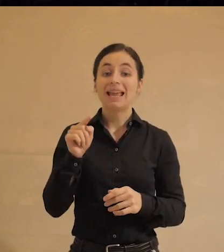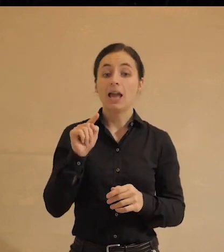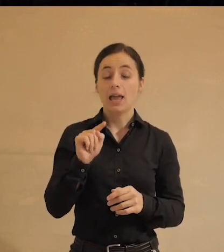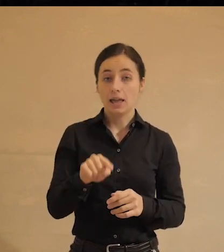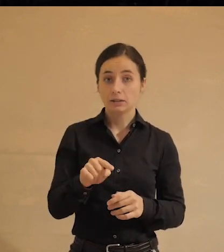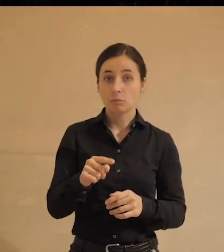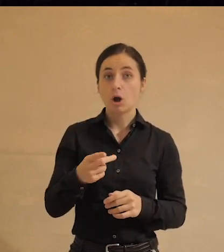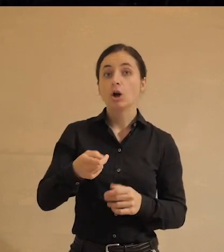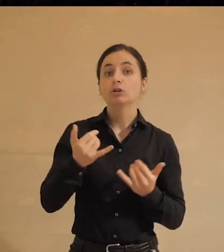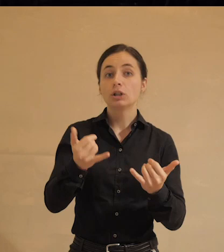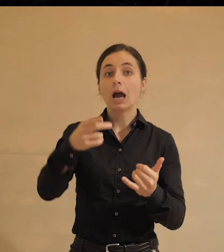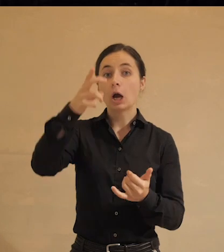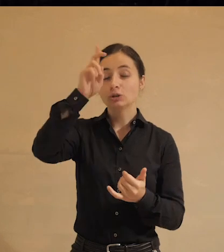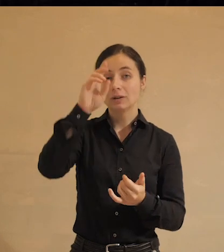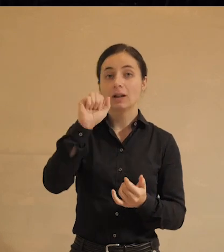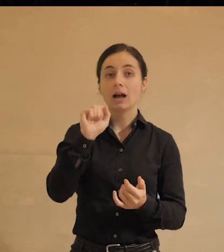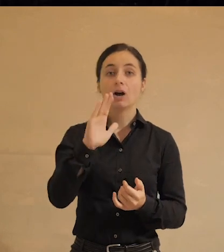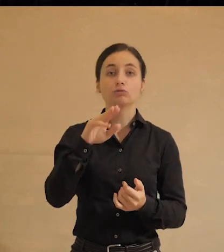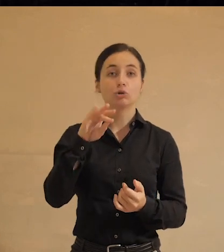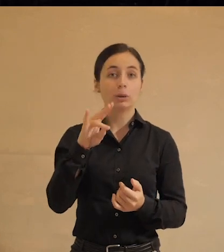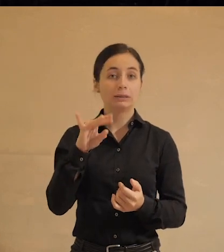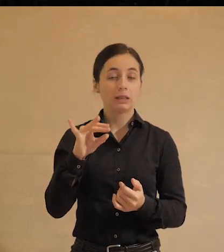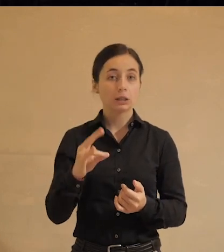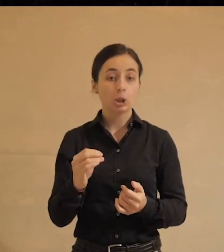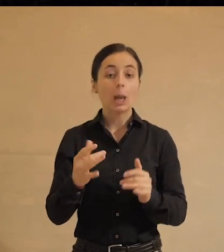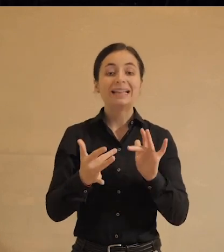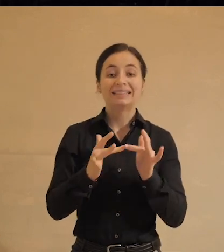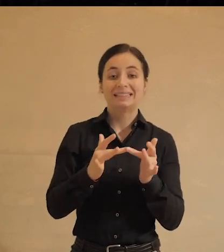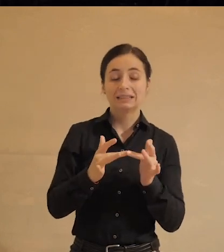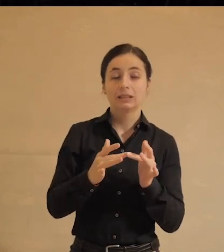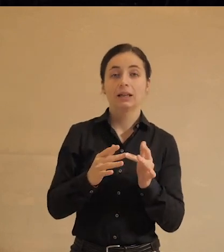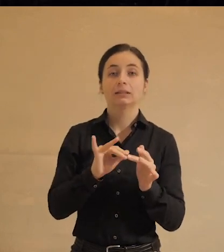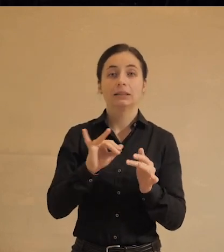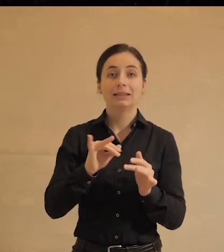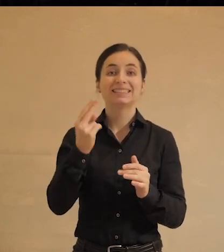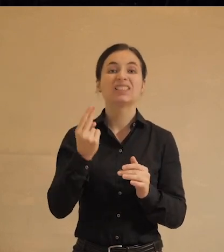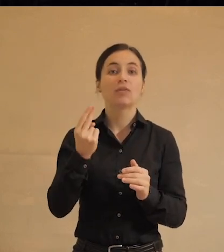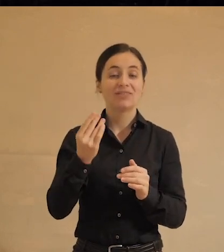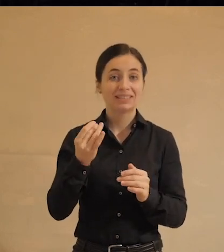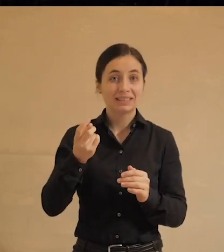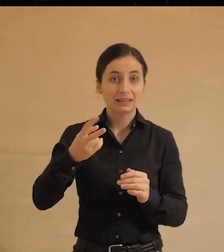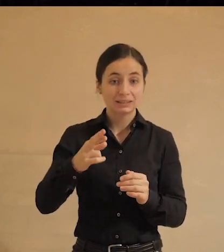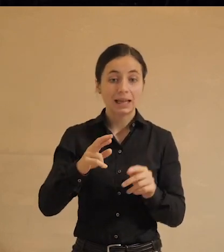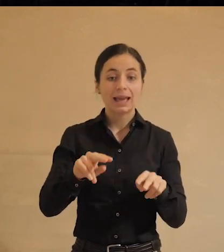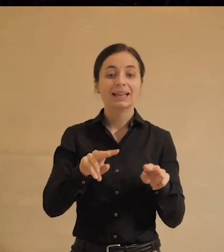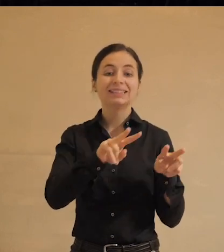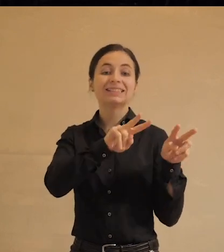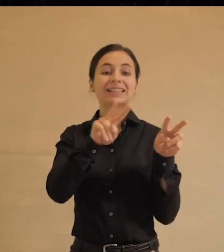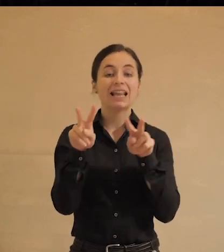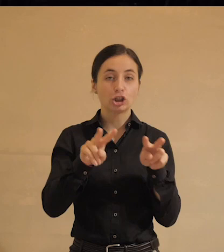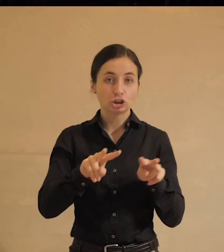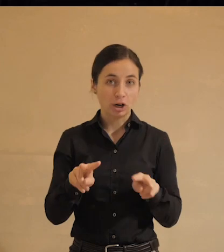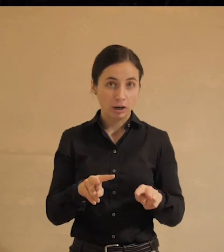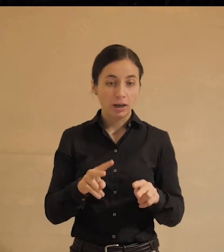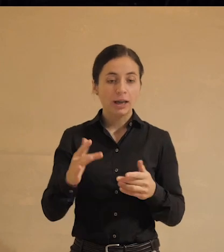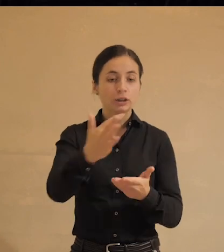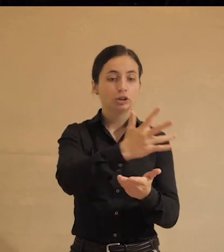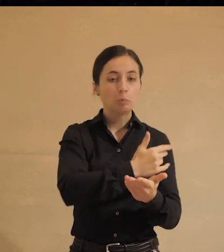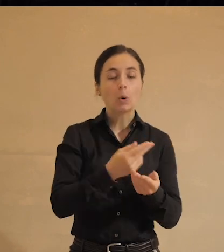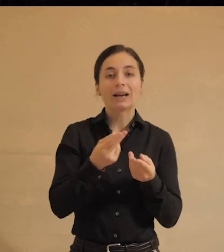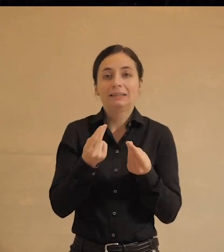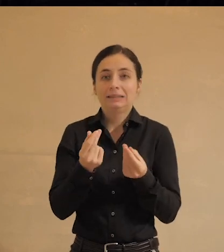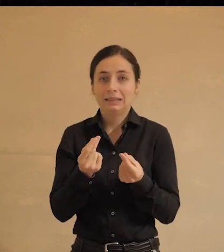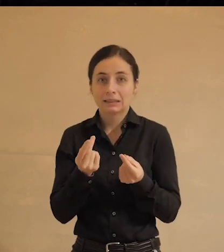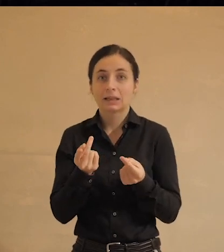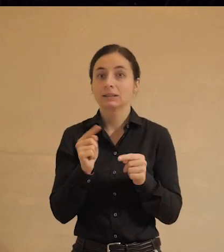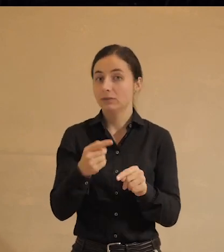государства авторитарного и не только авторитарного интернета и вообще, так сказать, цифровизация, как инструмент слежки, инструмент сбора денег,